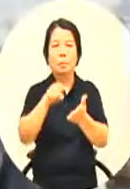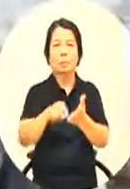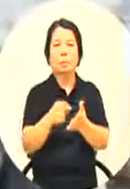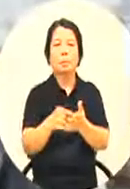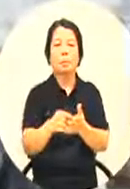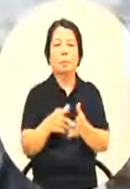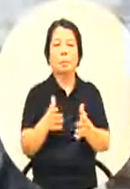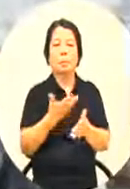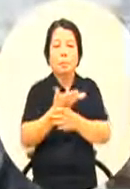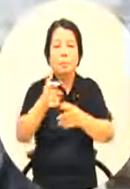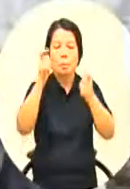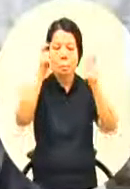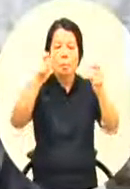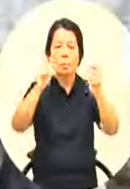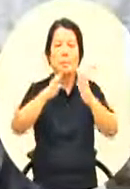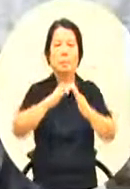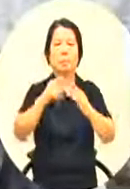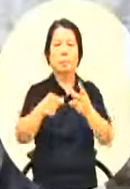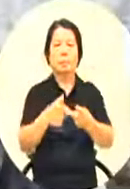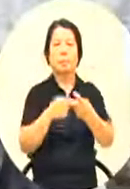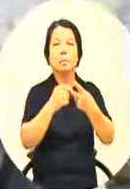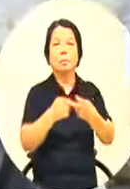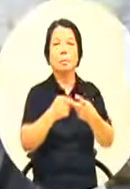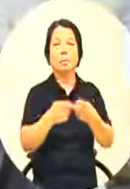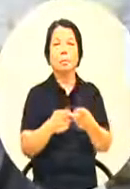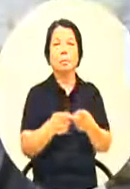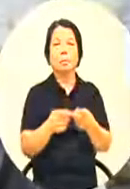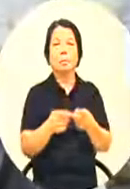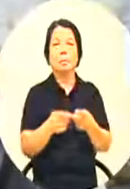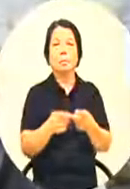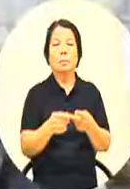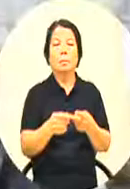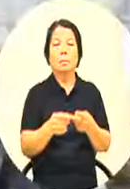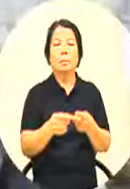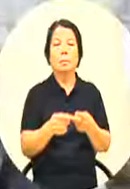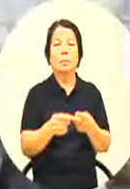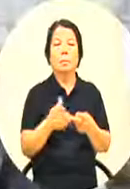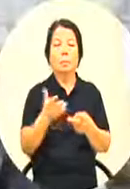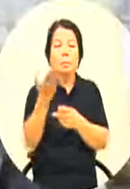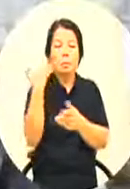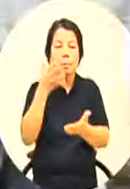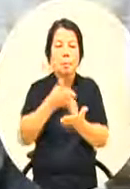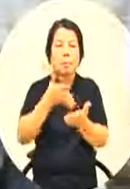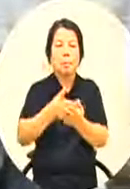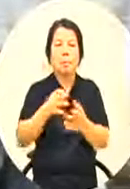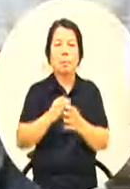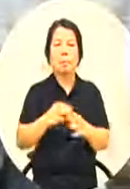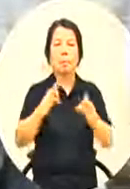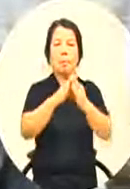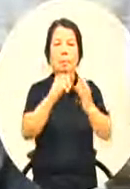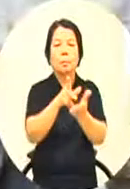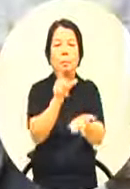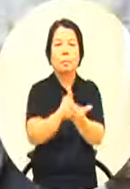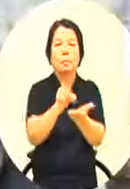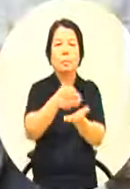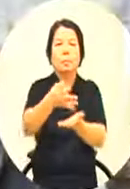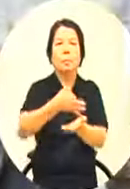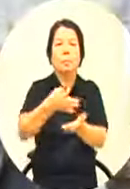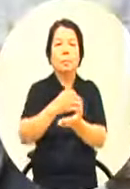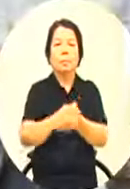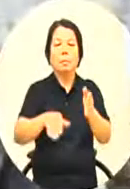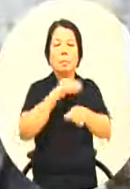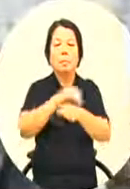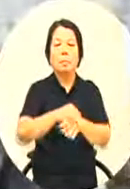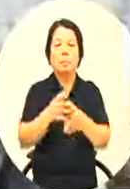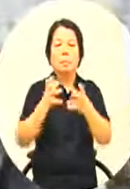让高雄有这样的一个市场第二个我上次也讲了也可以贷款帮忙贷款就是成立一个一